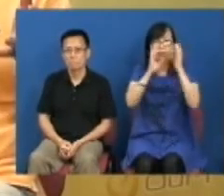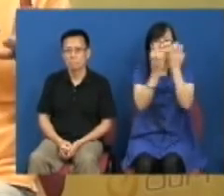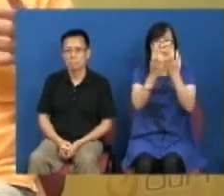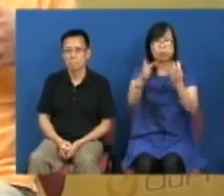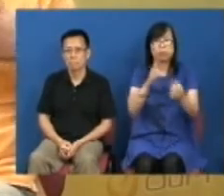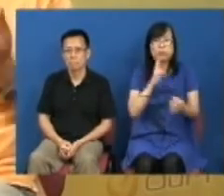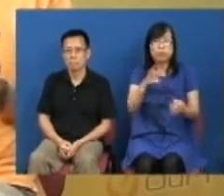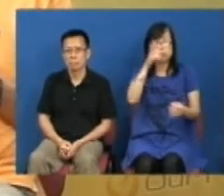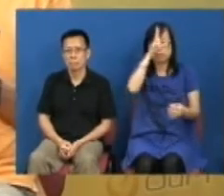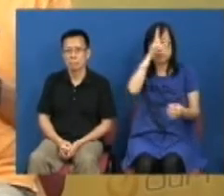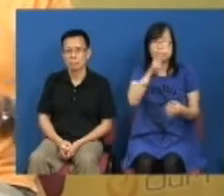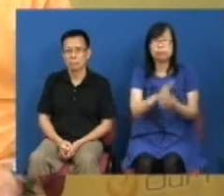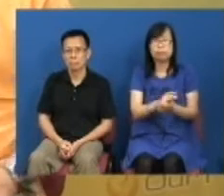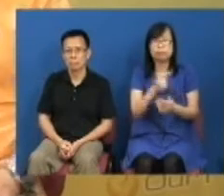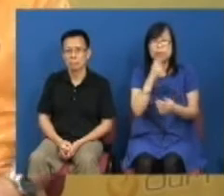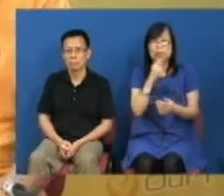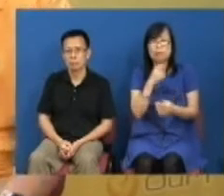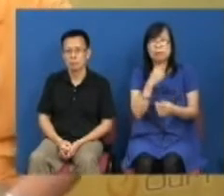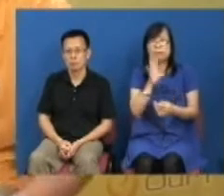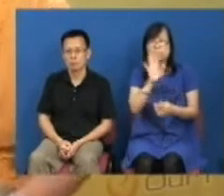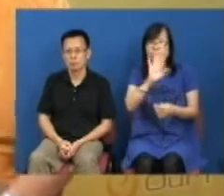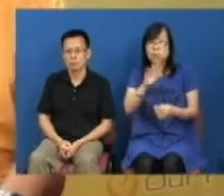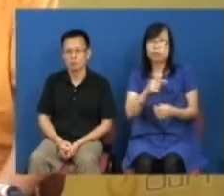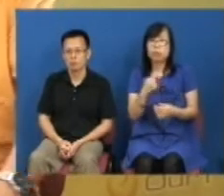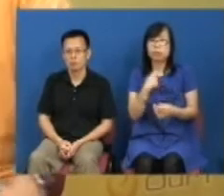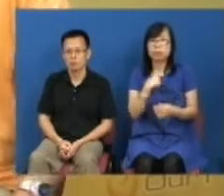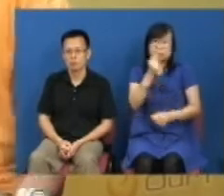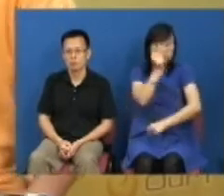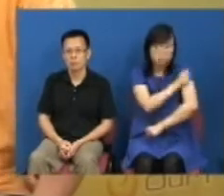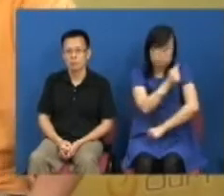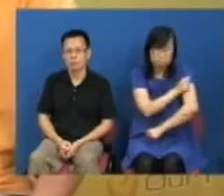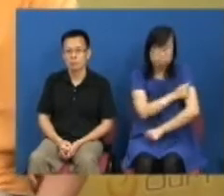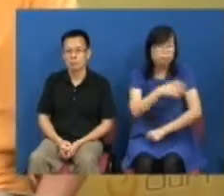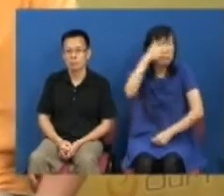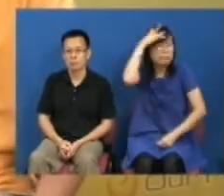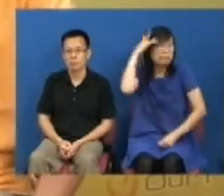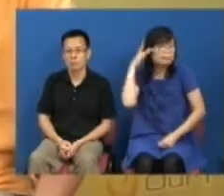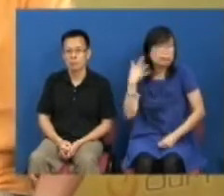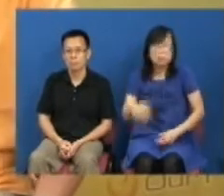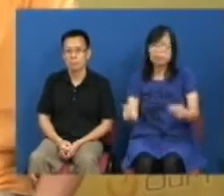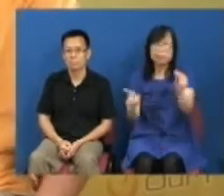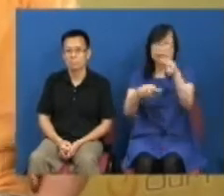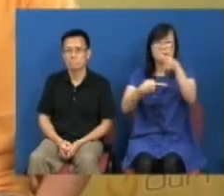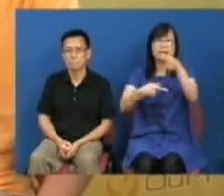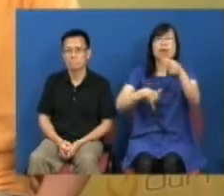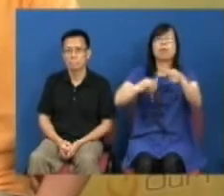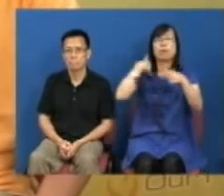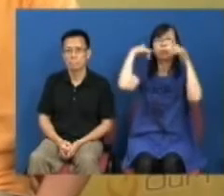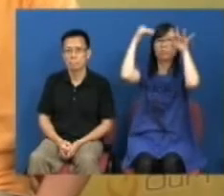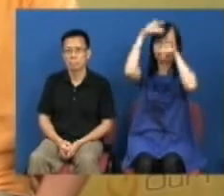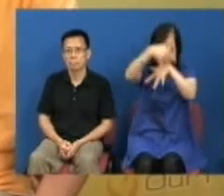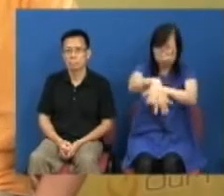有更多利民政策当然不需要我们这么辛苦身水身汗在7月1日上街